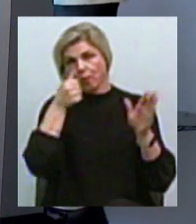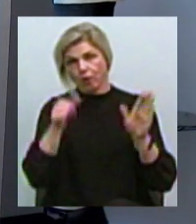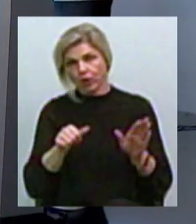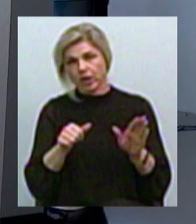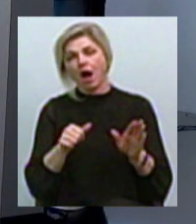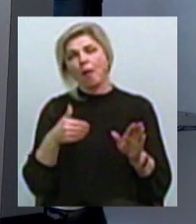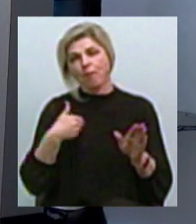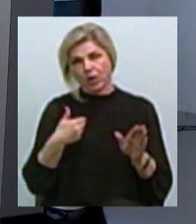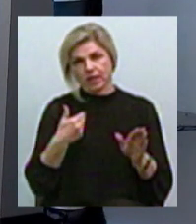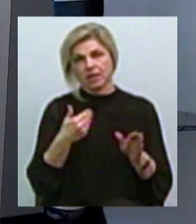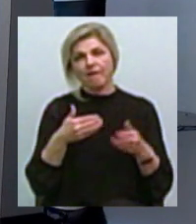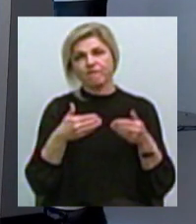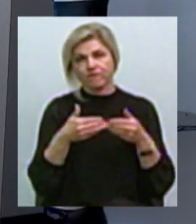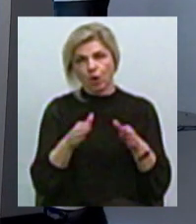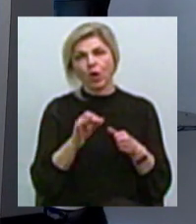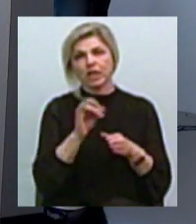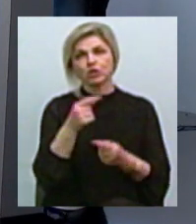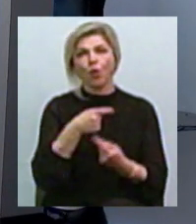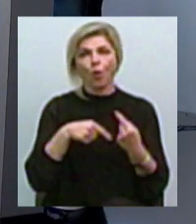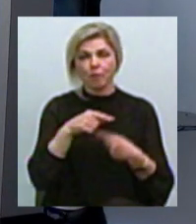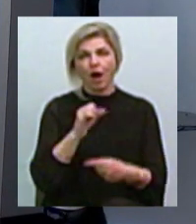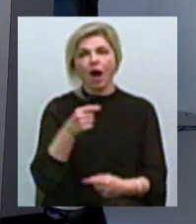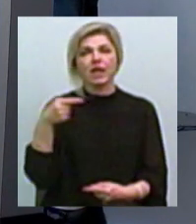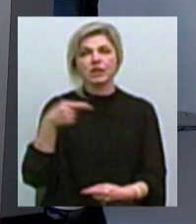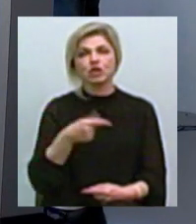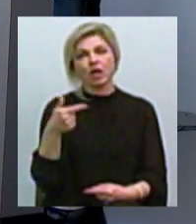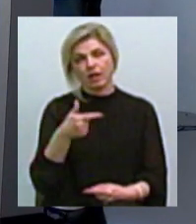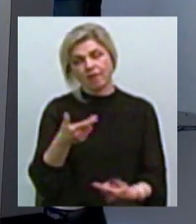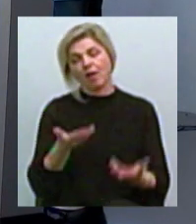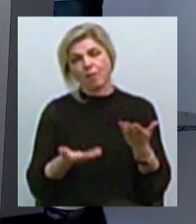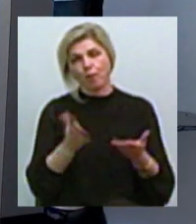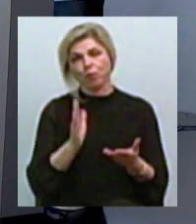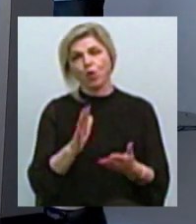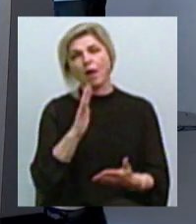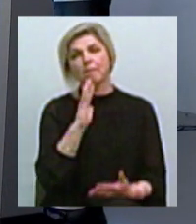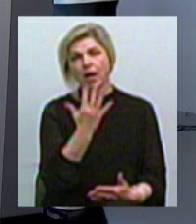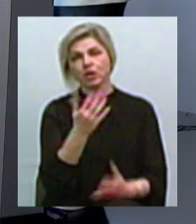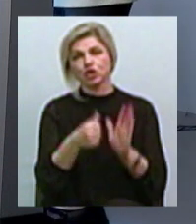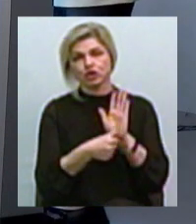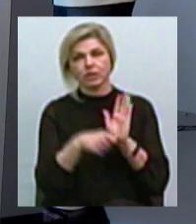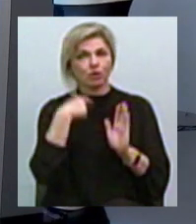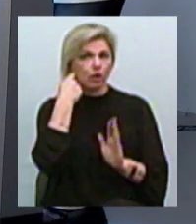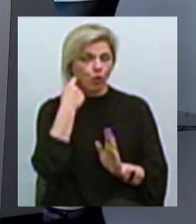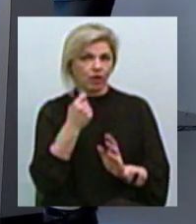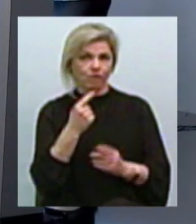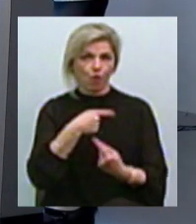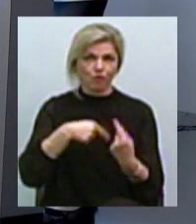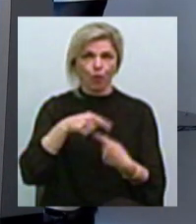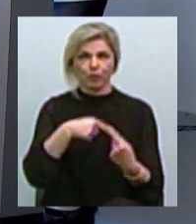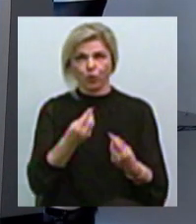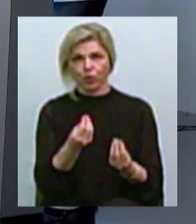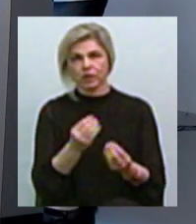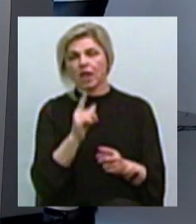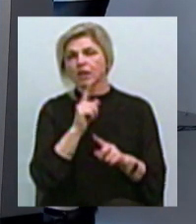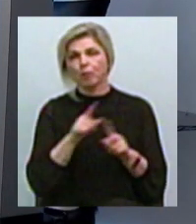ефективного виходу з обігу А тисяча гривень, мабуть, буде п'ять чи шість років в обігу І вона не